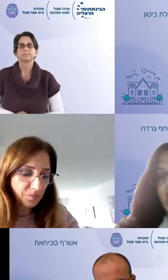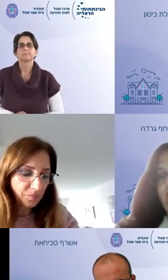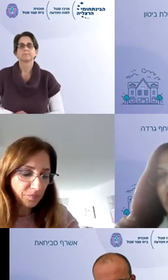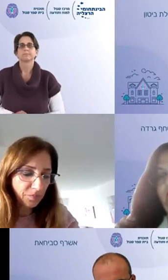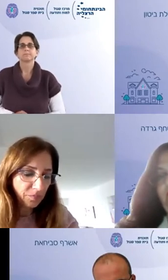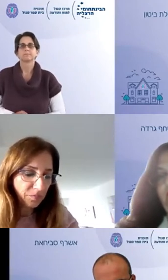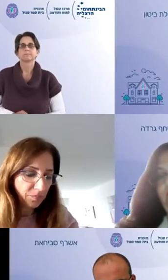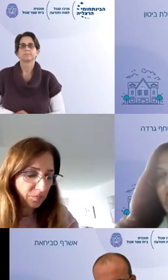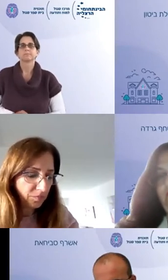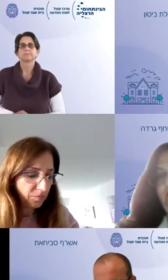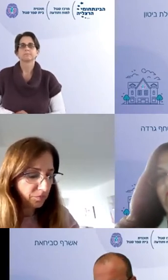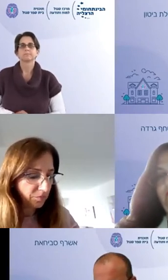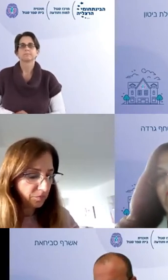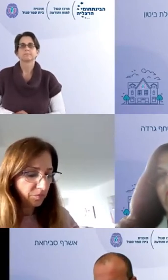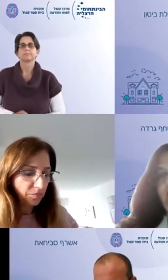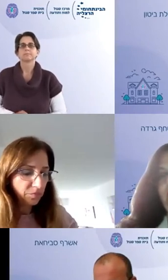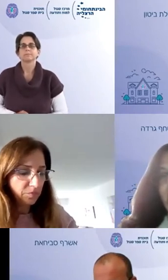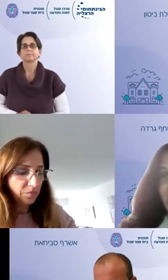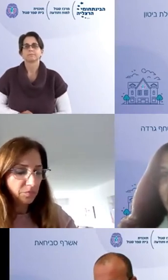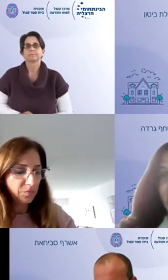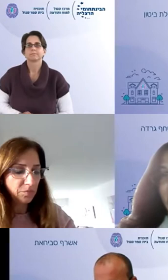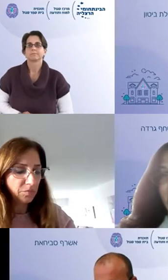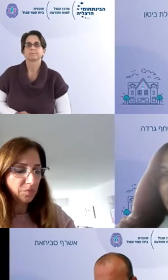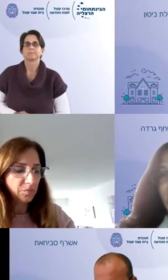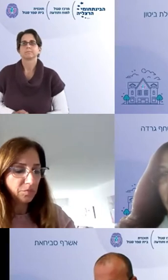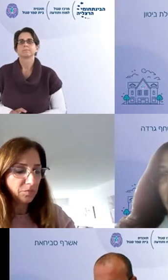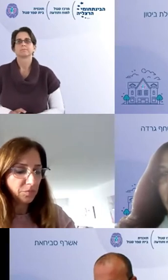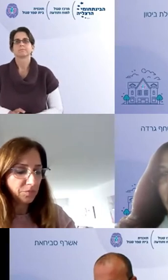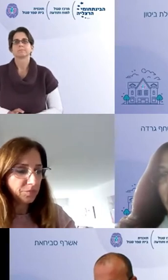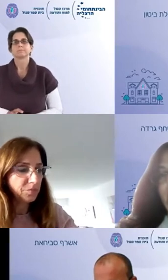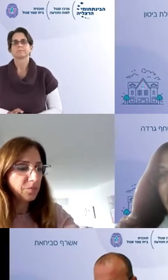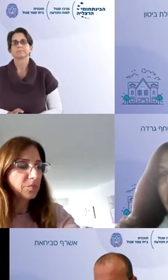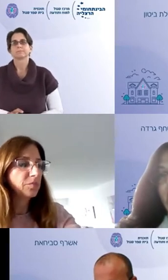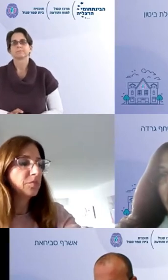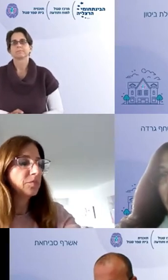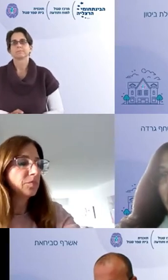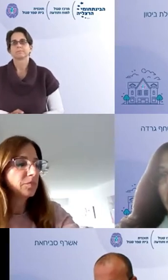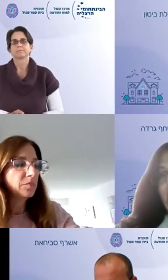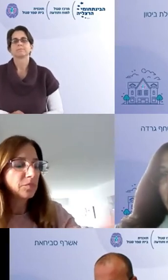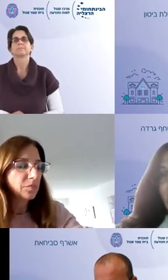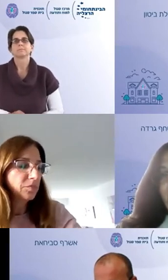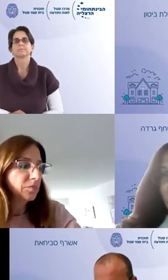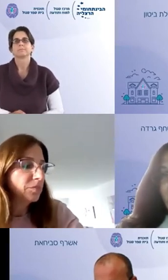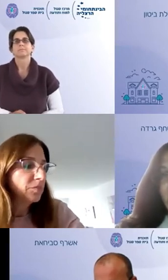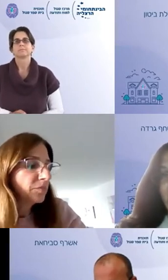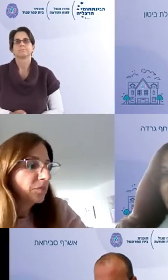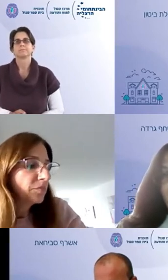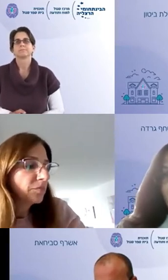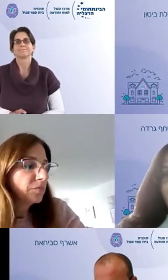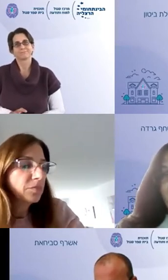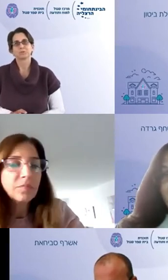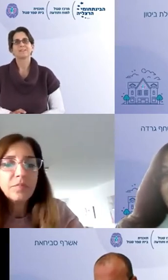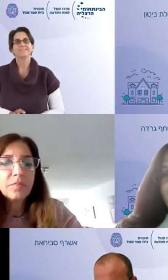לדקשורת ילדים עם בעיות רגשיות באמת וגם כיתה של ילדים עם קשיים נפשיים זהו